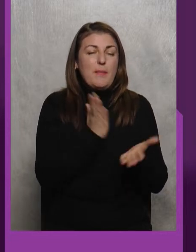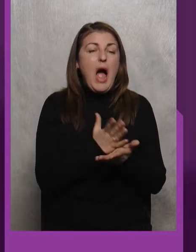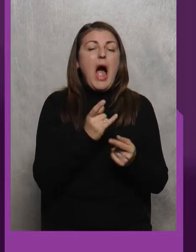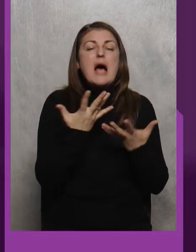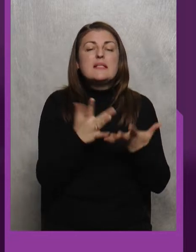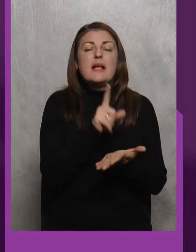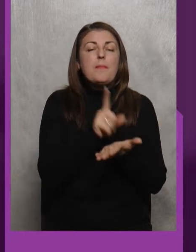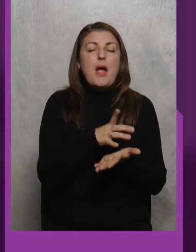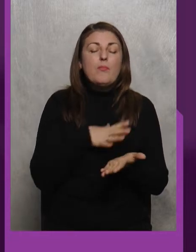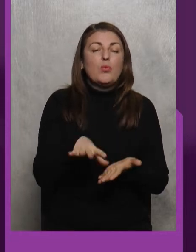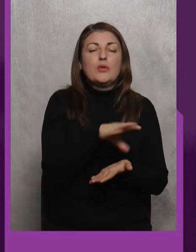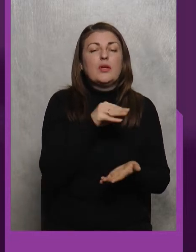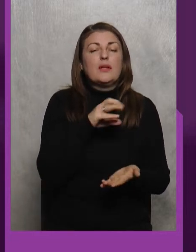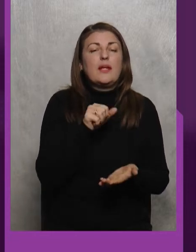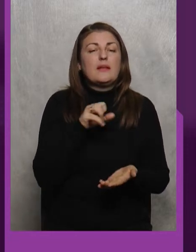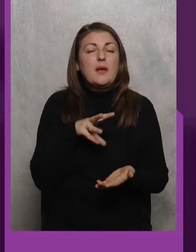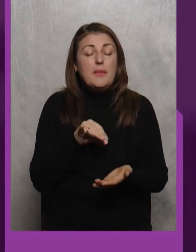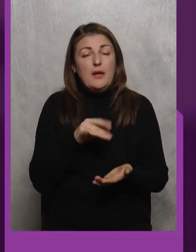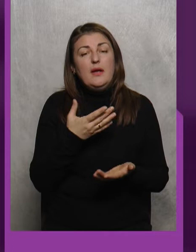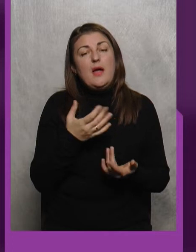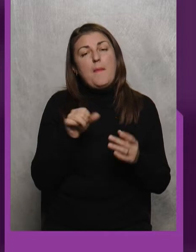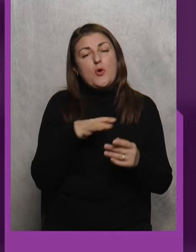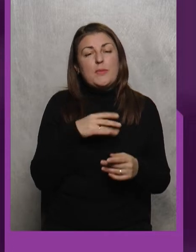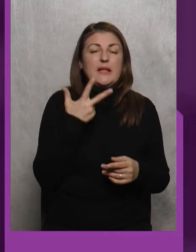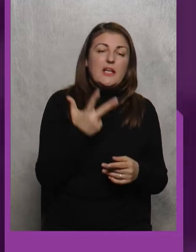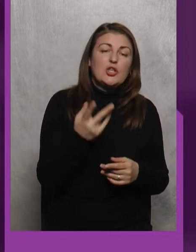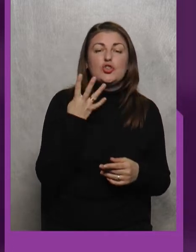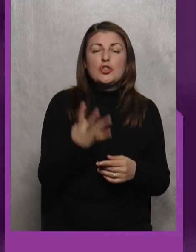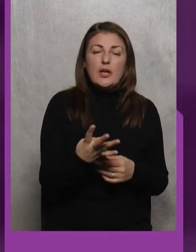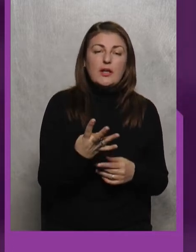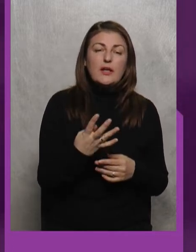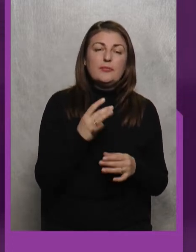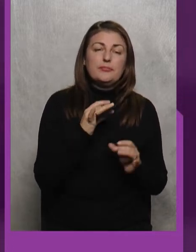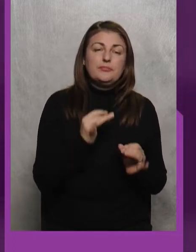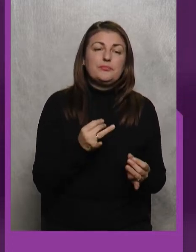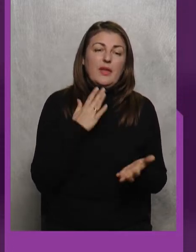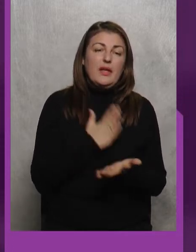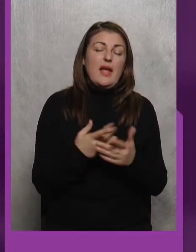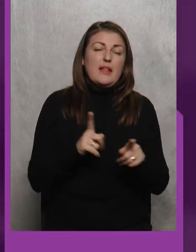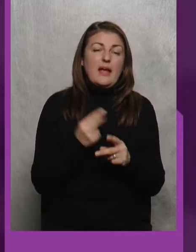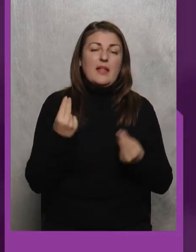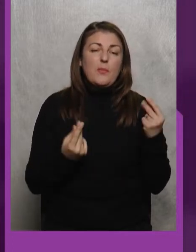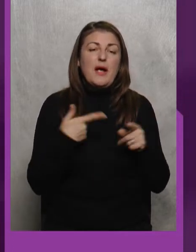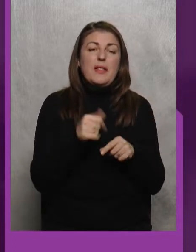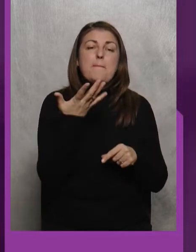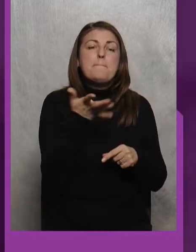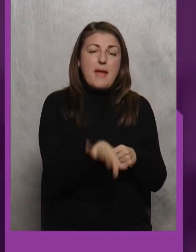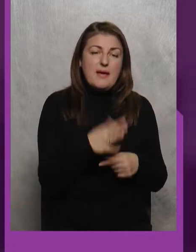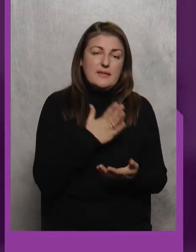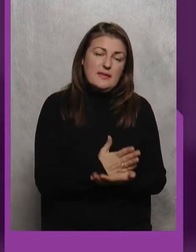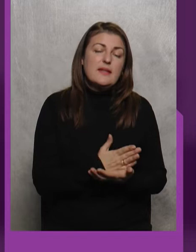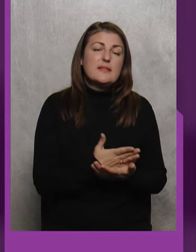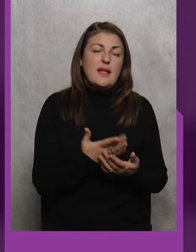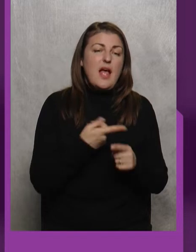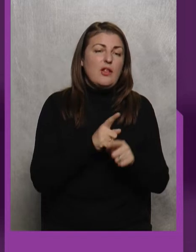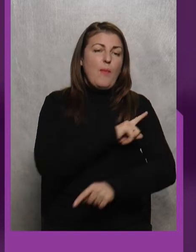скільки їх має бути? Три, чотири Є такі турніри Там не п'ятні будуть татальні Це